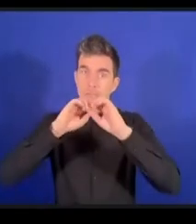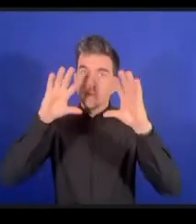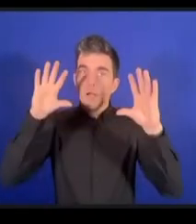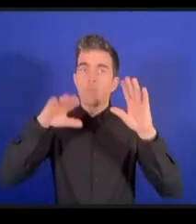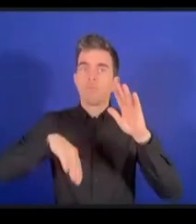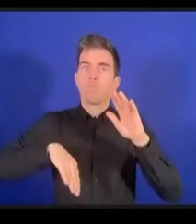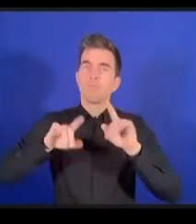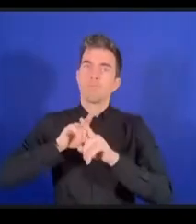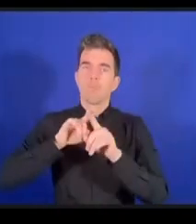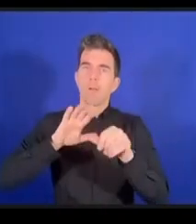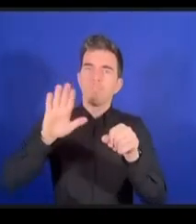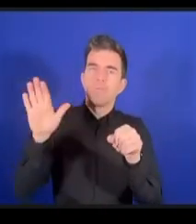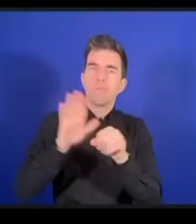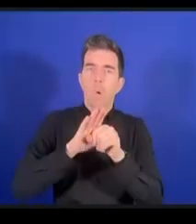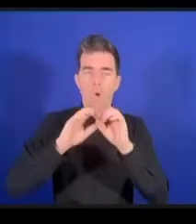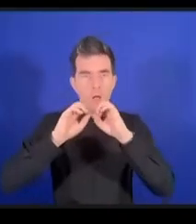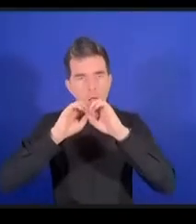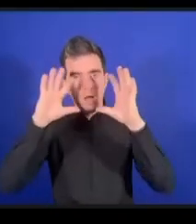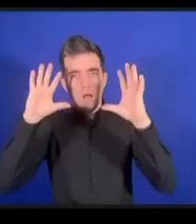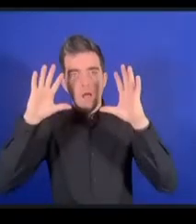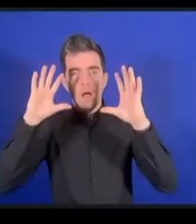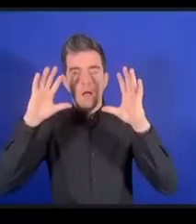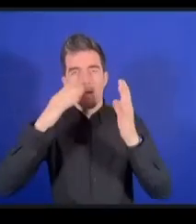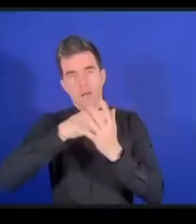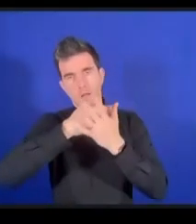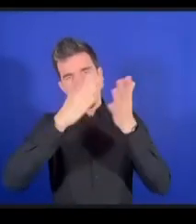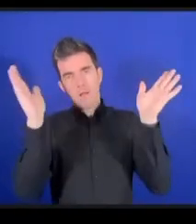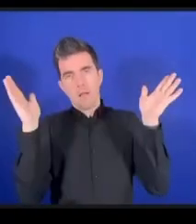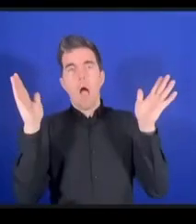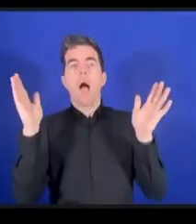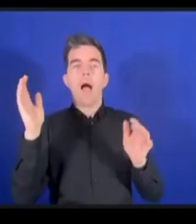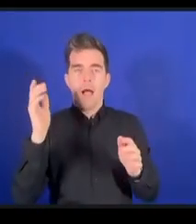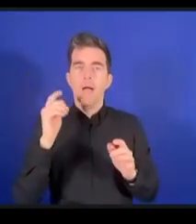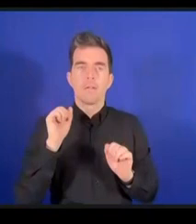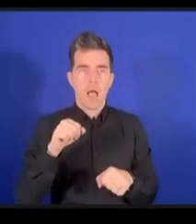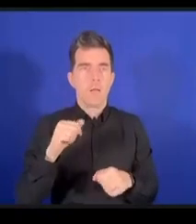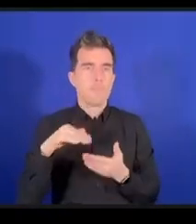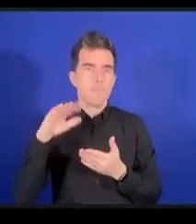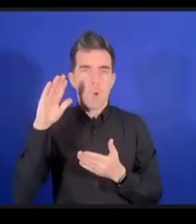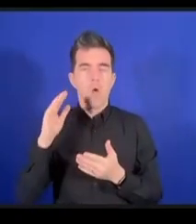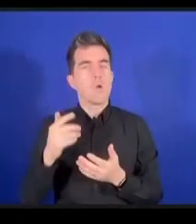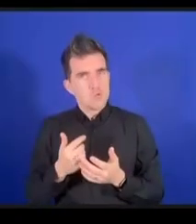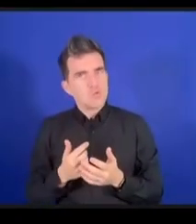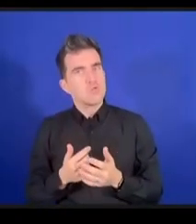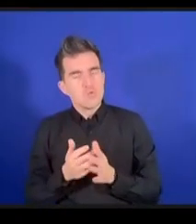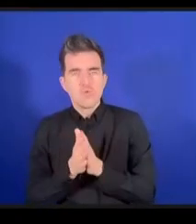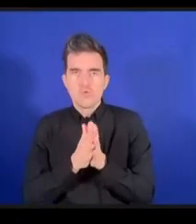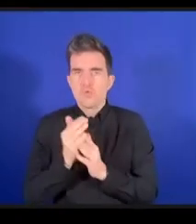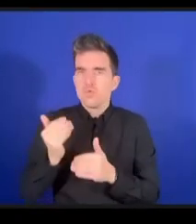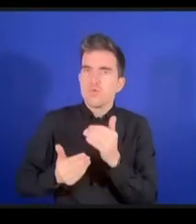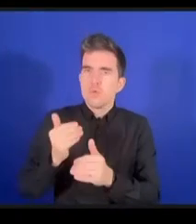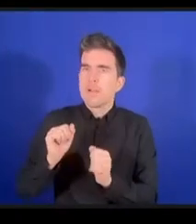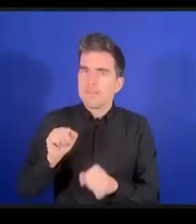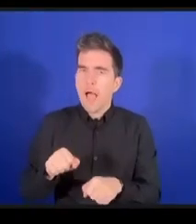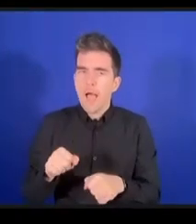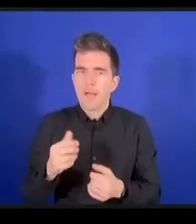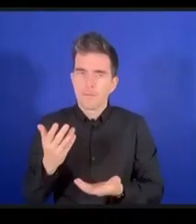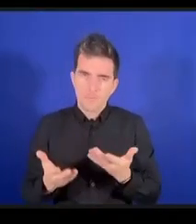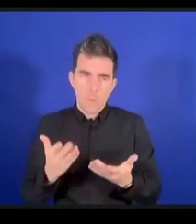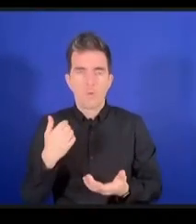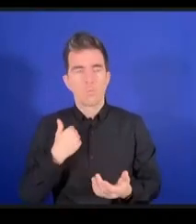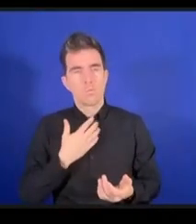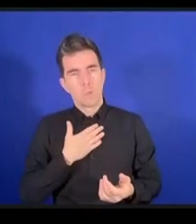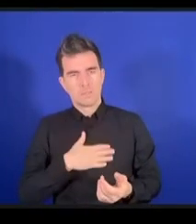intéressant je crois donc qu'il serait important d'essayer de voir comment l'on peut établir certaines de ces connexions même s'il s'agit simplement